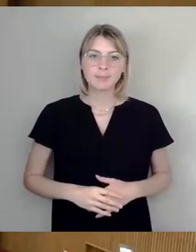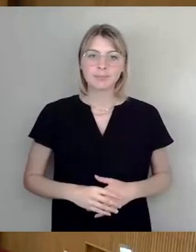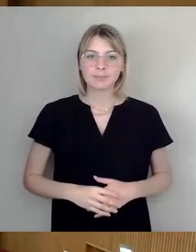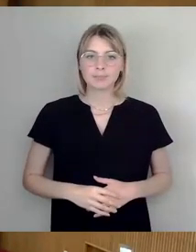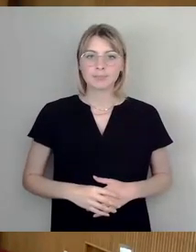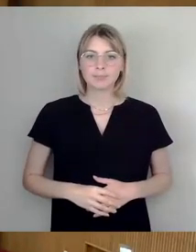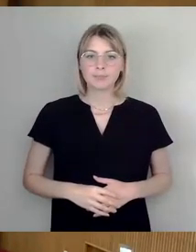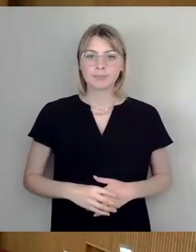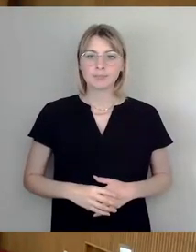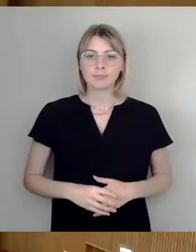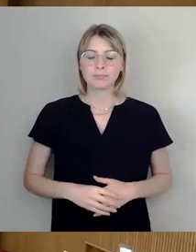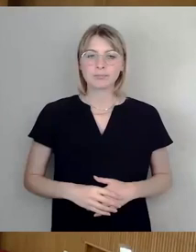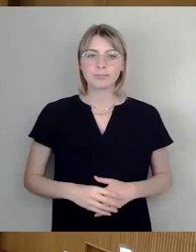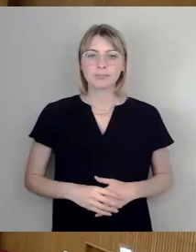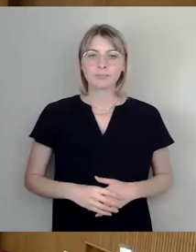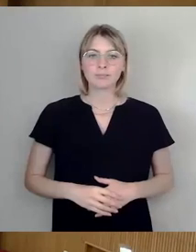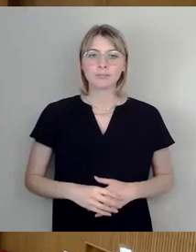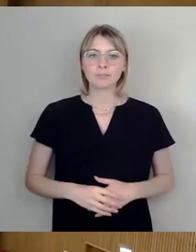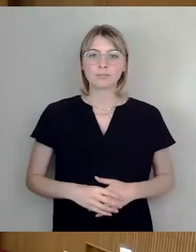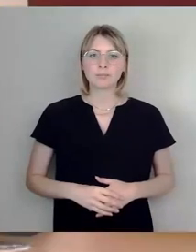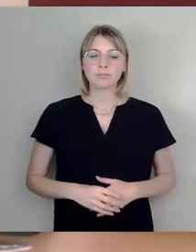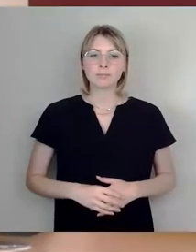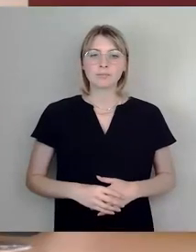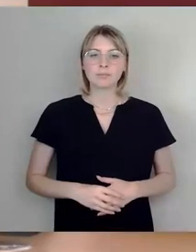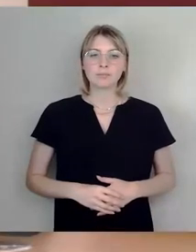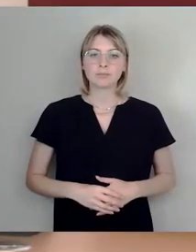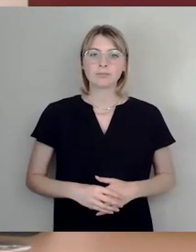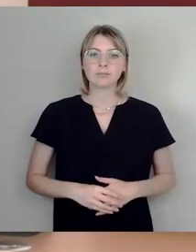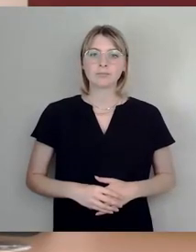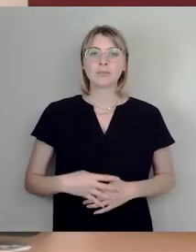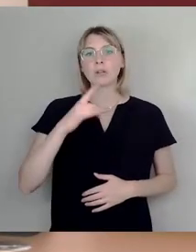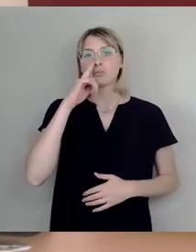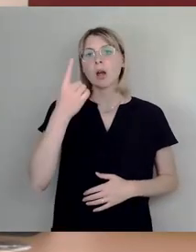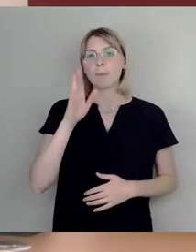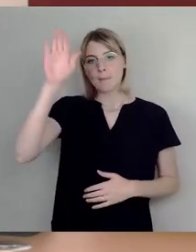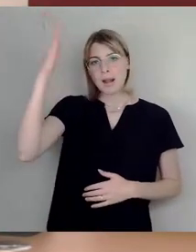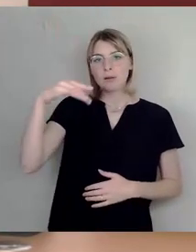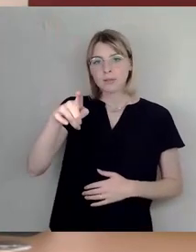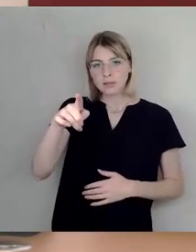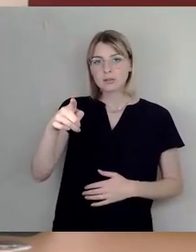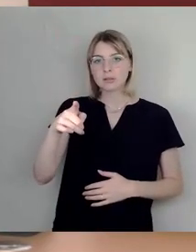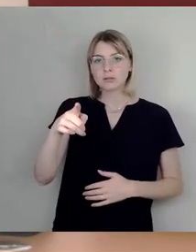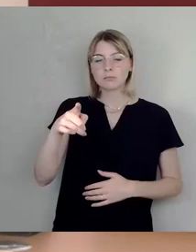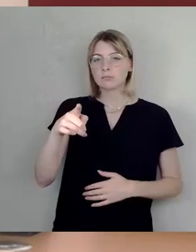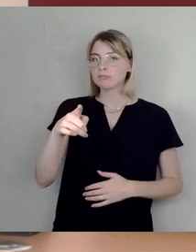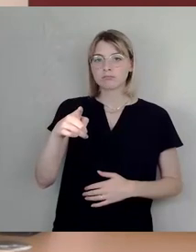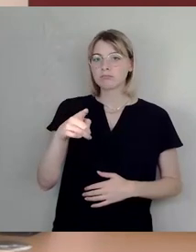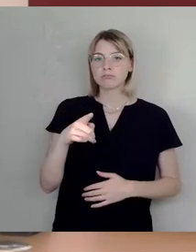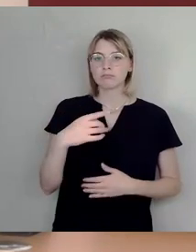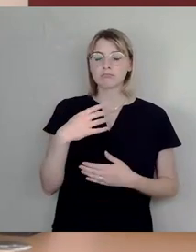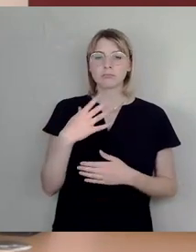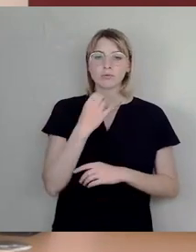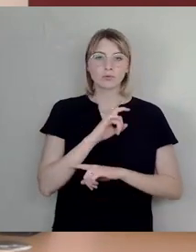So, es ist mir darüber hinaus lediglich eine Wortmeldung signalisiert worden, verzichtet. Aber dafür gibt es eine neue.